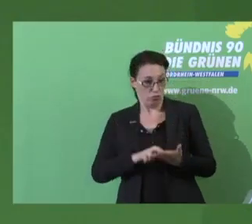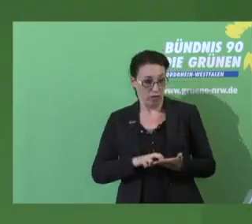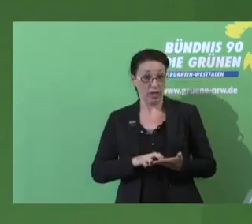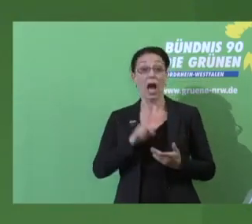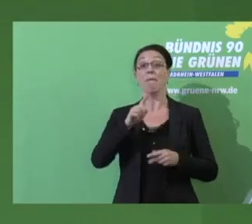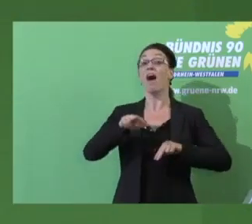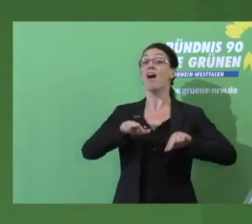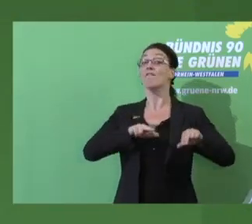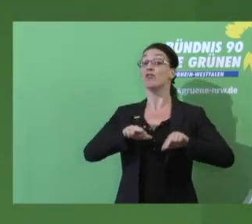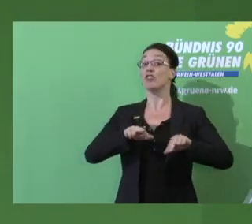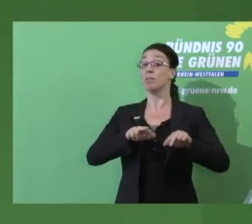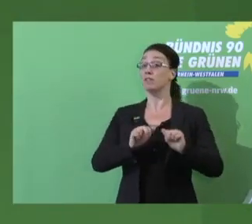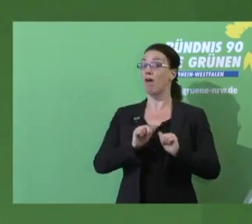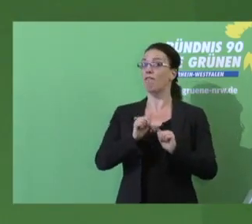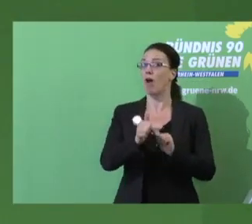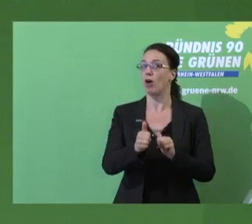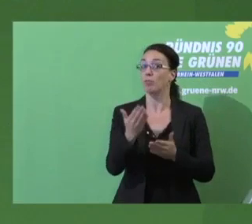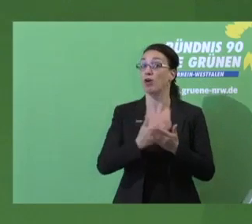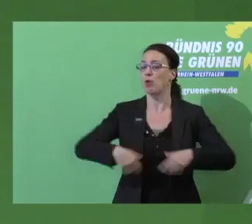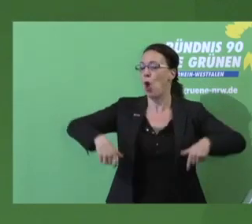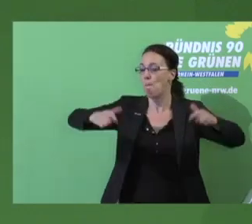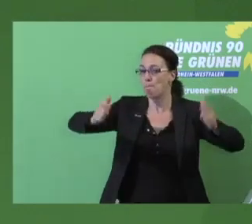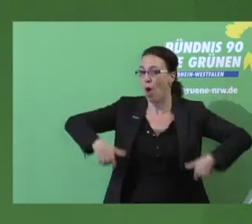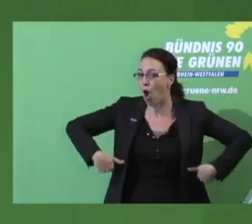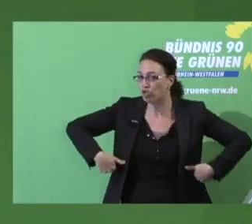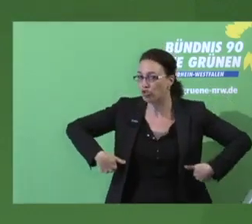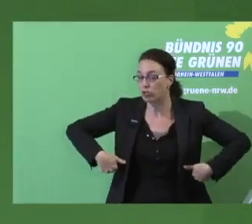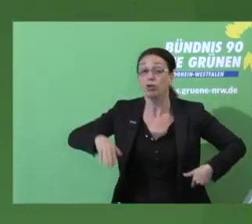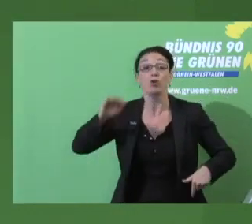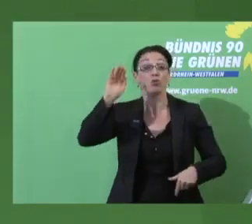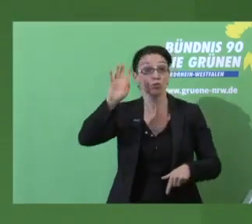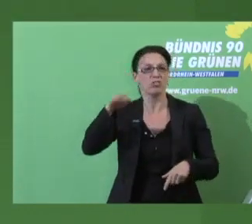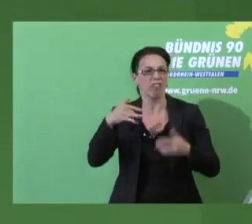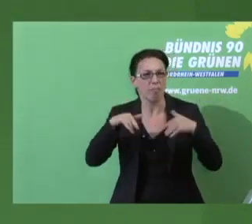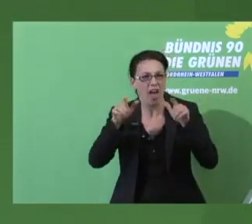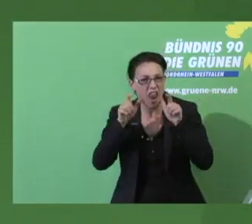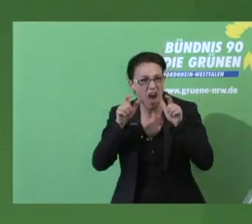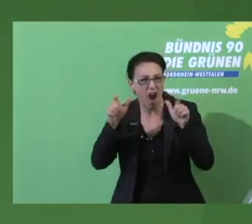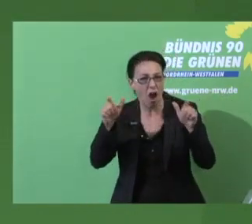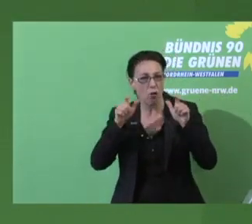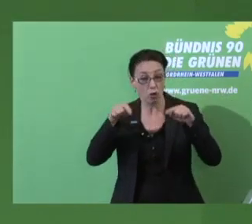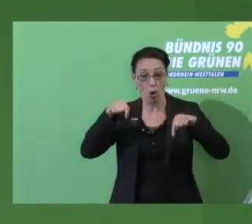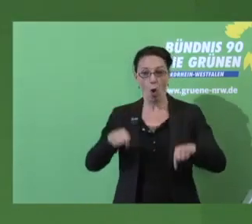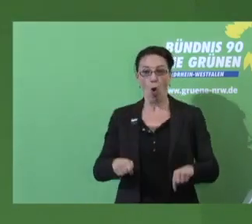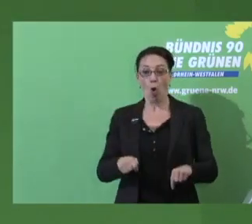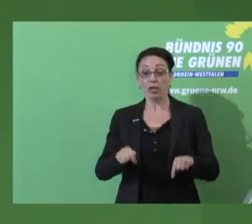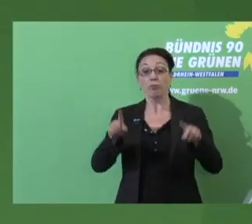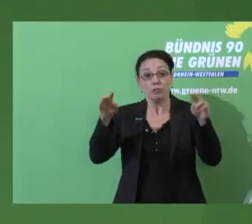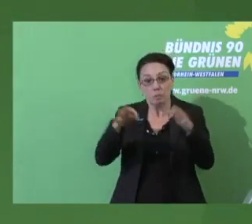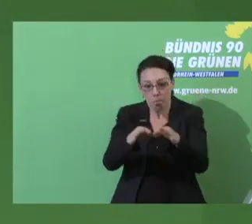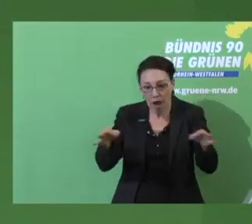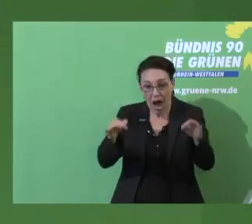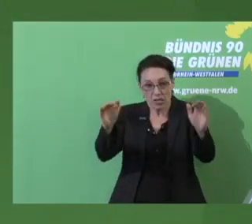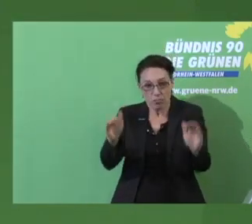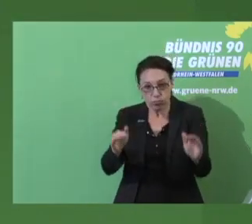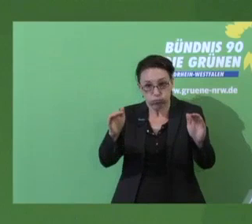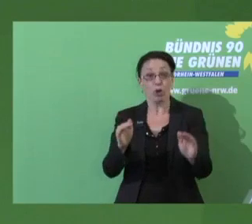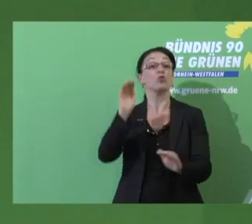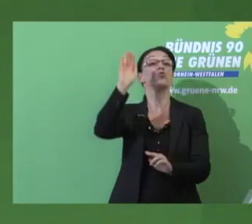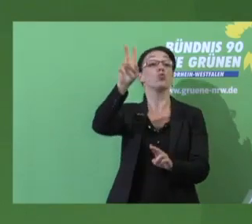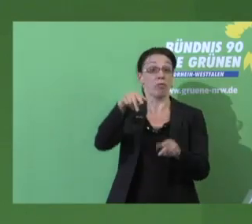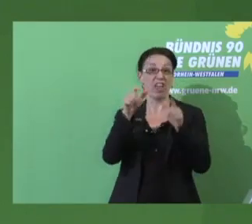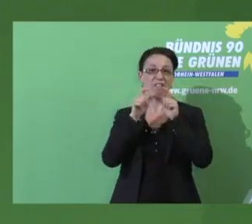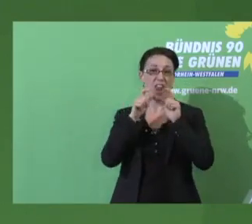dass beispielsweise Porsche-Autos zukünftig noch lauter fahren dürfen, als heute erlaubt. Das ist Verkehrspolitik 2